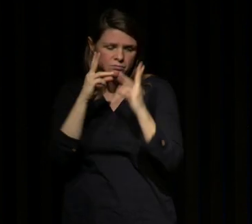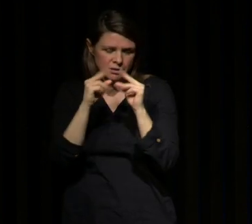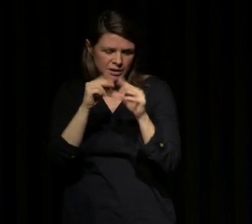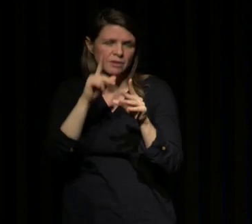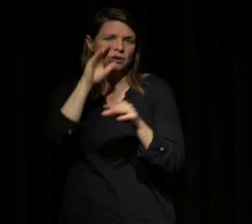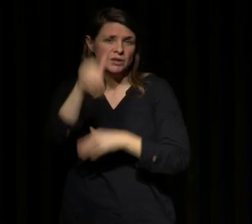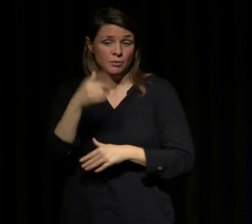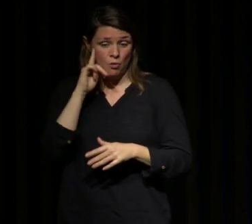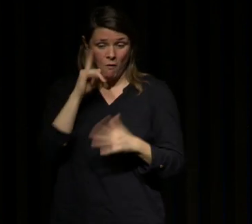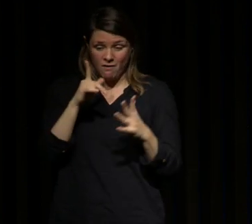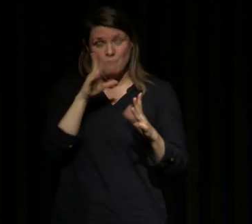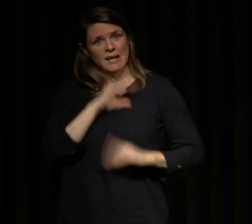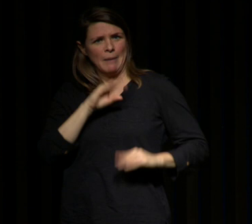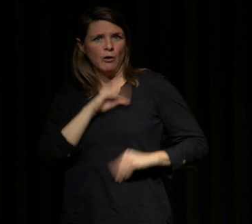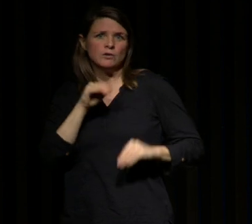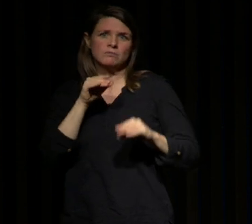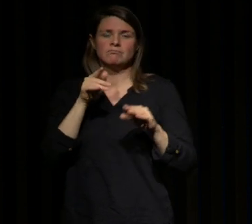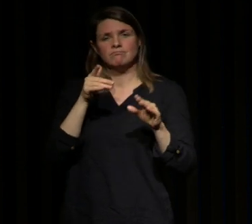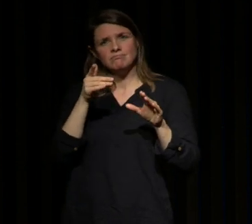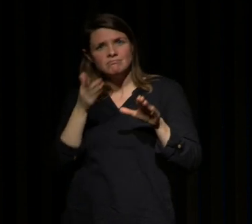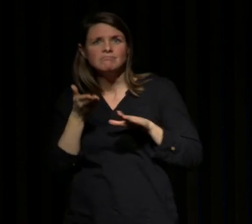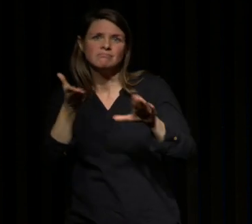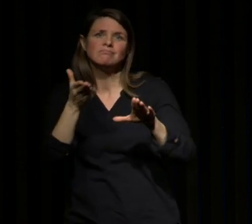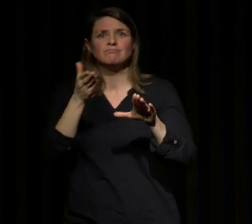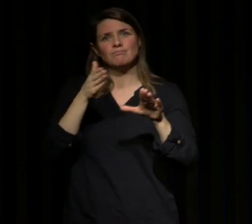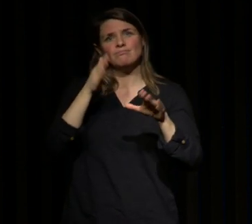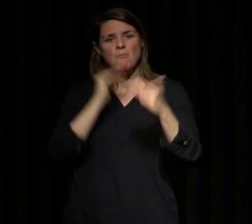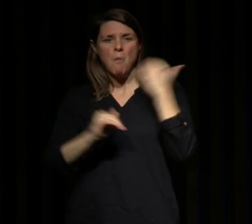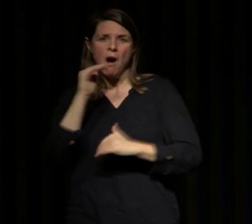expérience en cours en tout cas on a un programme d'aide aux populations en cours